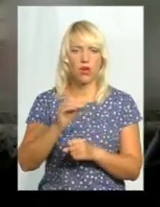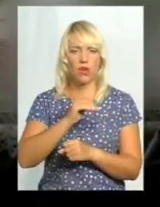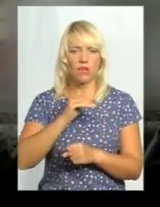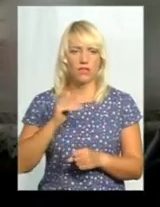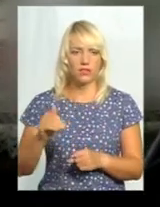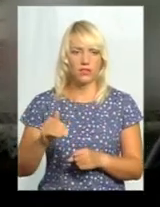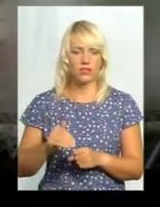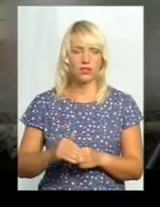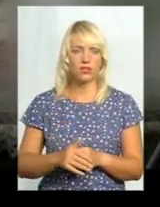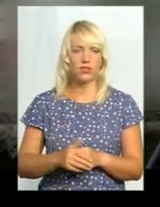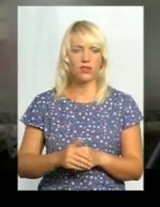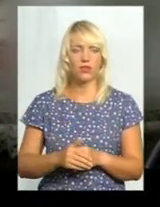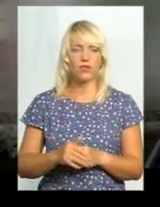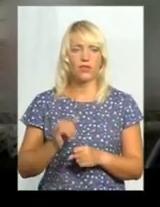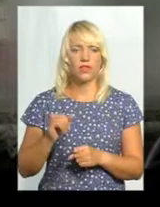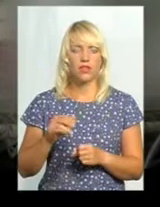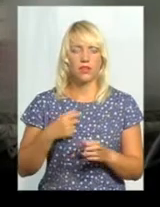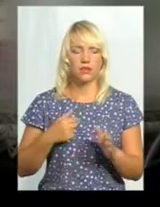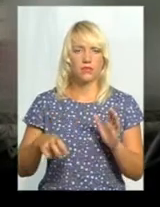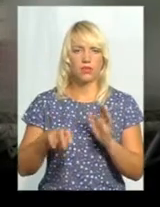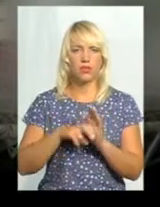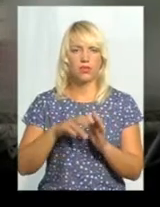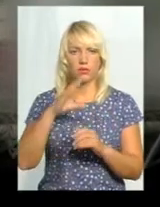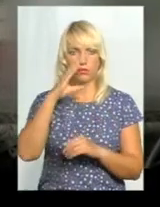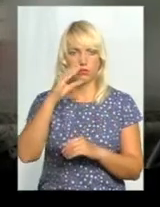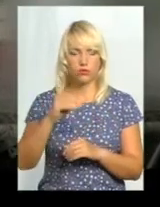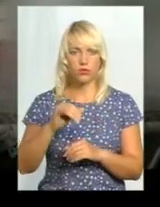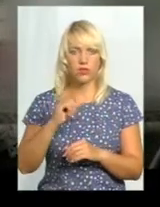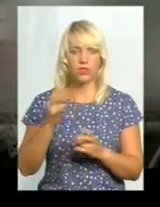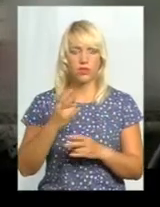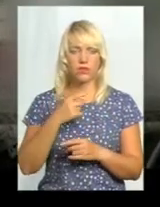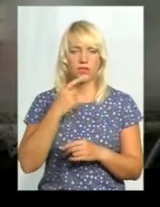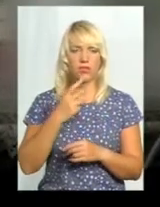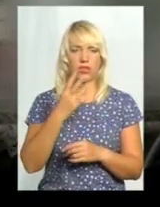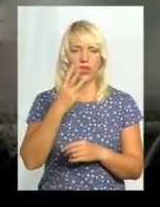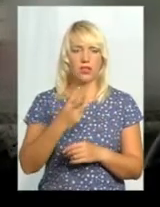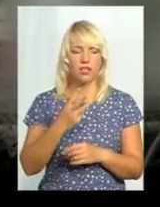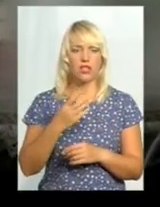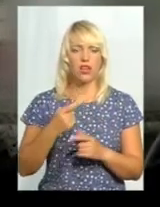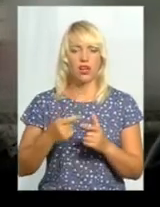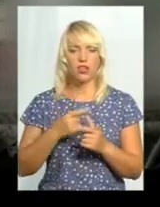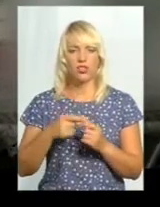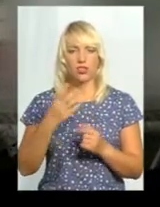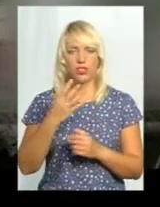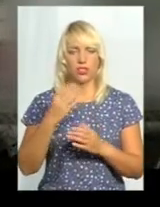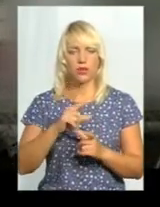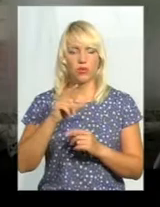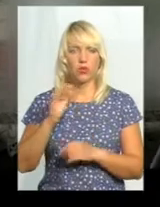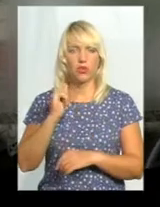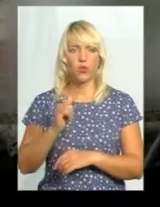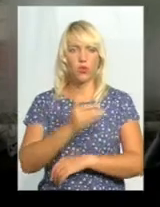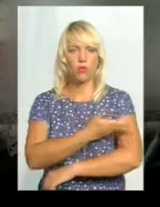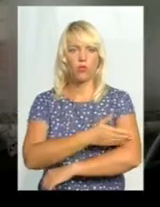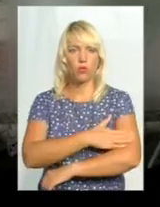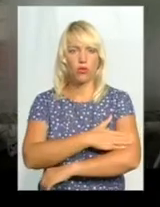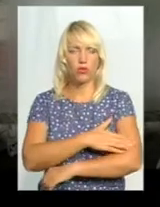сховатися в підвалі. Потім в нас посадив цей буст, сказав, що нам треба на 3-4 дня поїхати в Польщу, він вже з Ліною договорився. Нас завезли десь кілометрів за